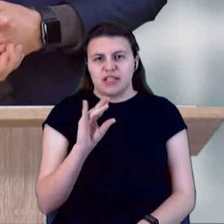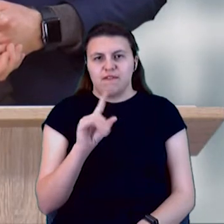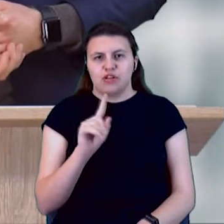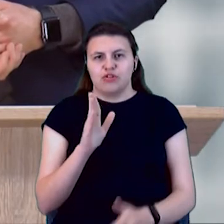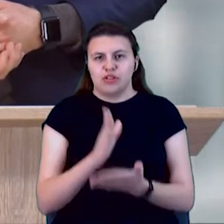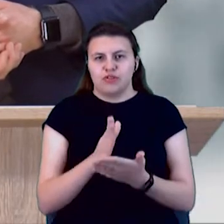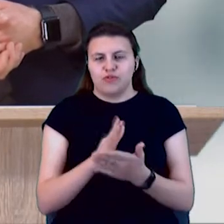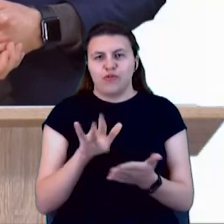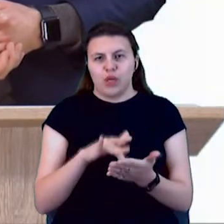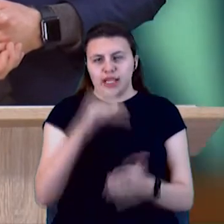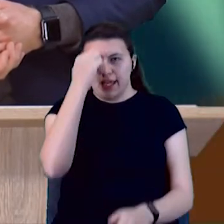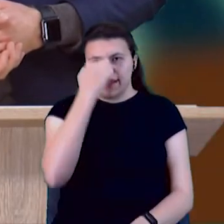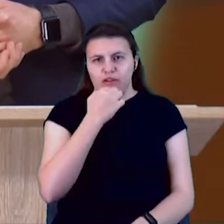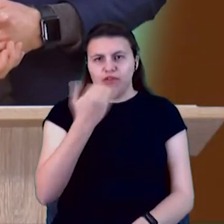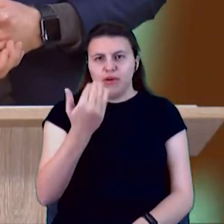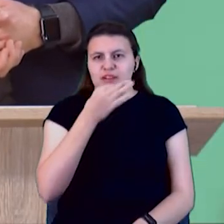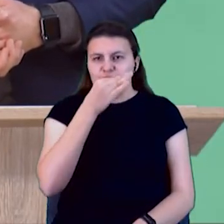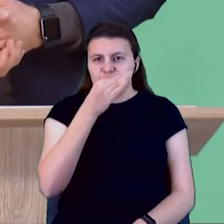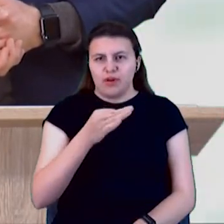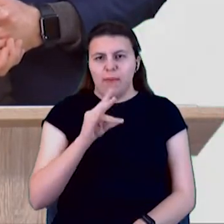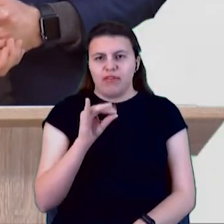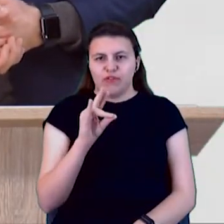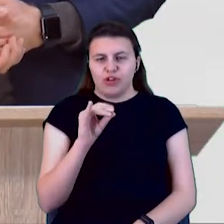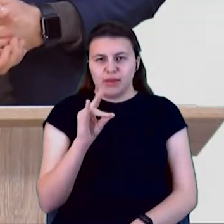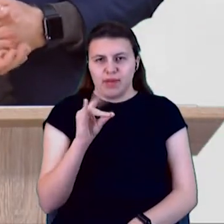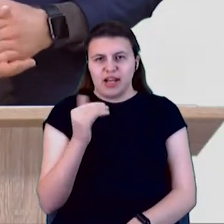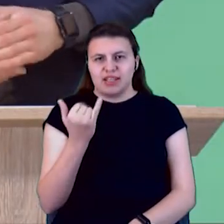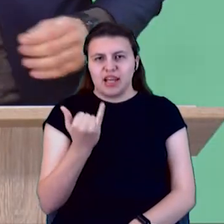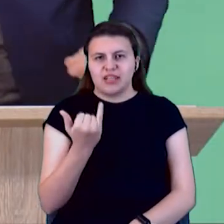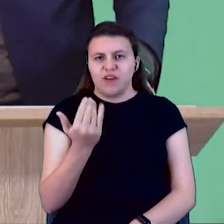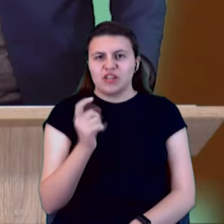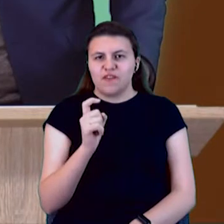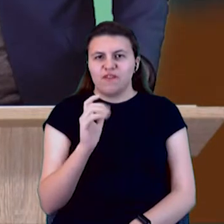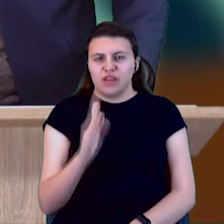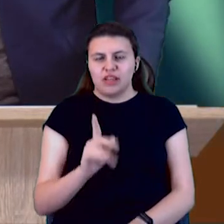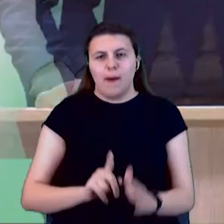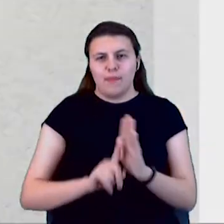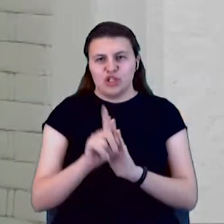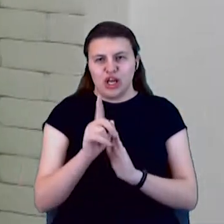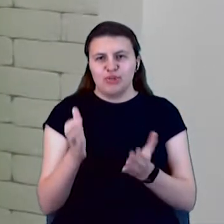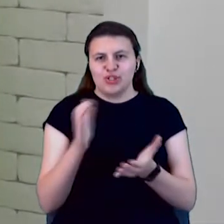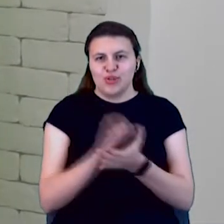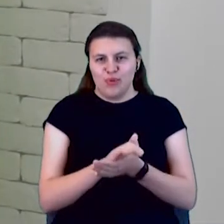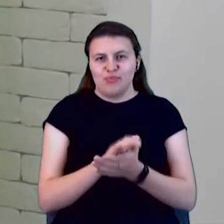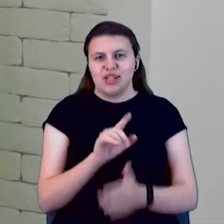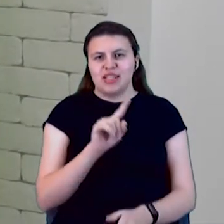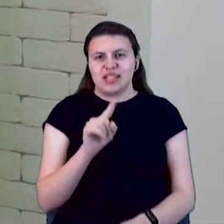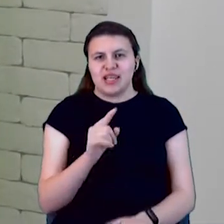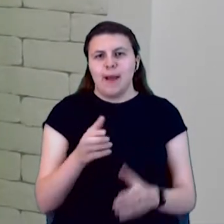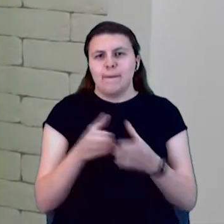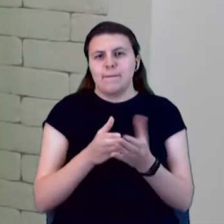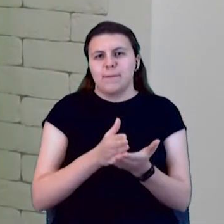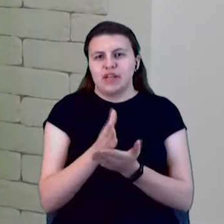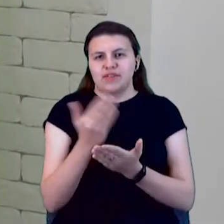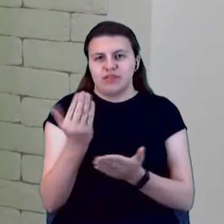Дякую вам за відповідь. Що ж, пане Володимире, зараз ваша хвилина, однак давайте на початку познайомимось з партією, від якої ви